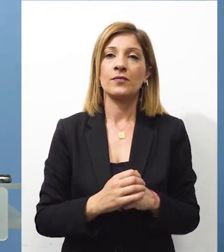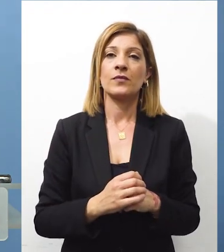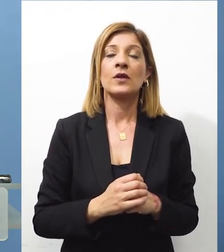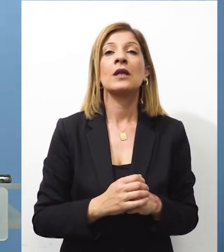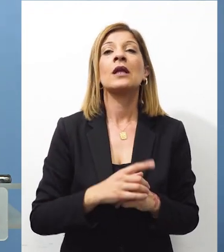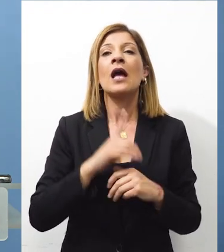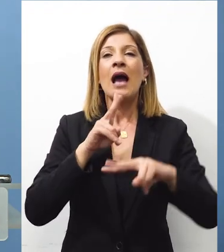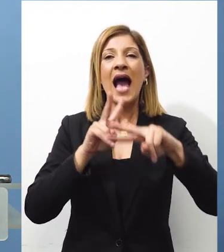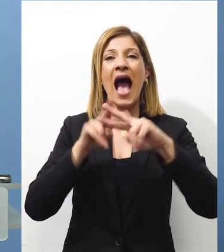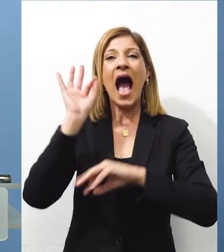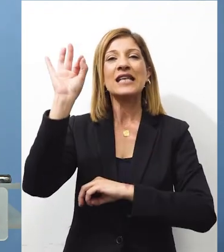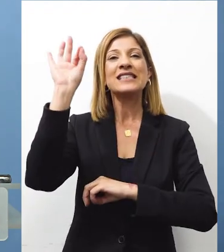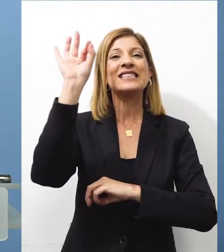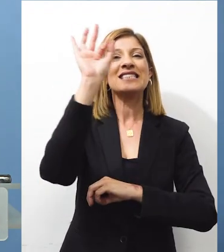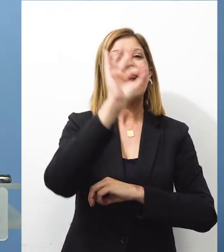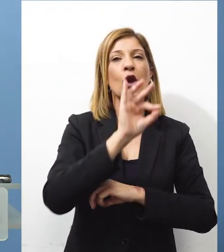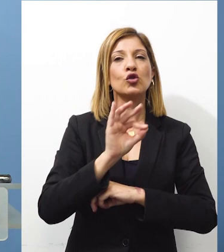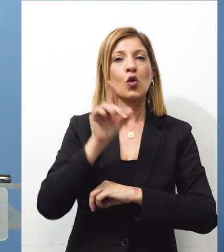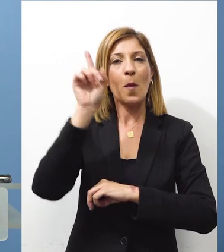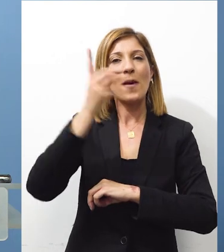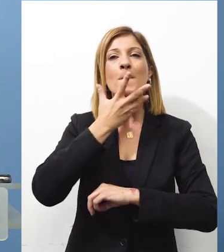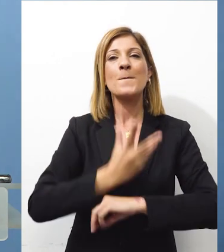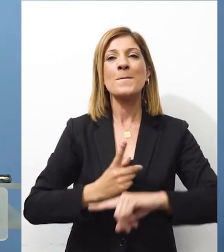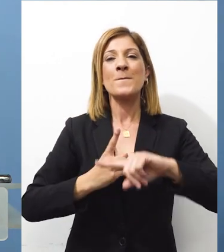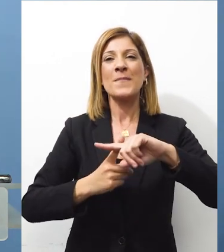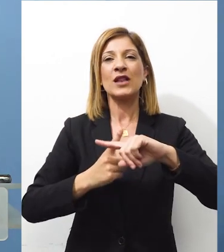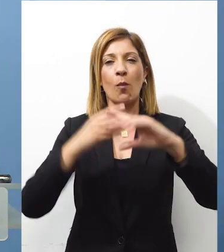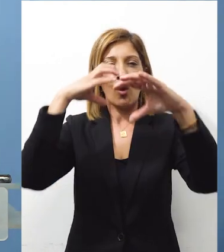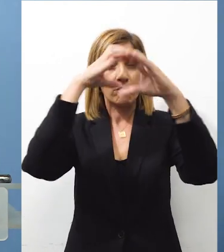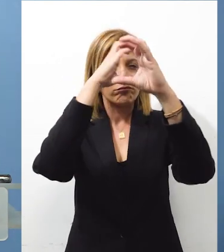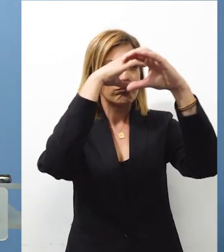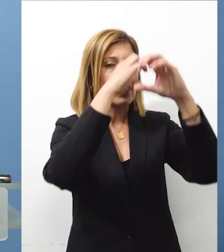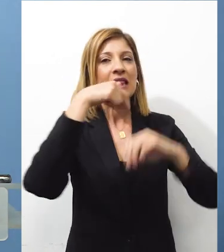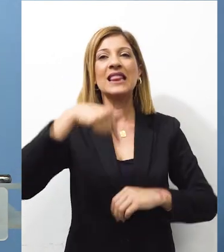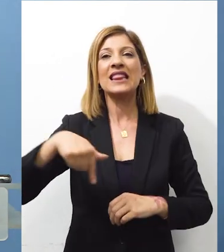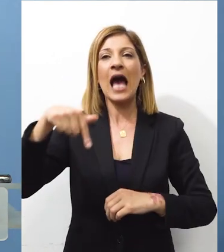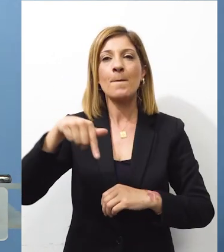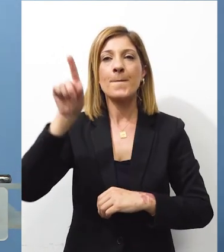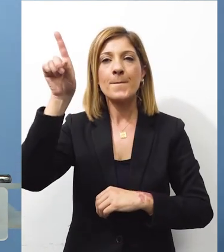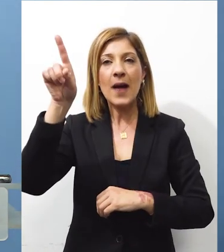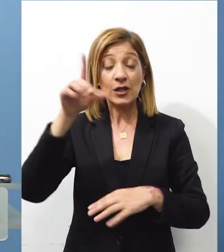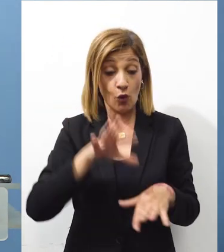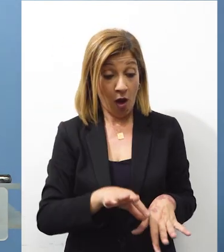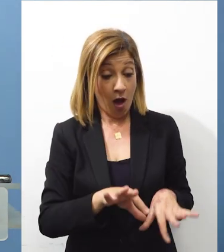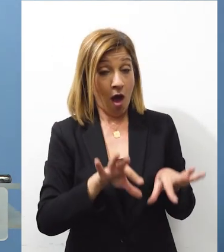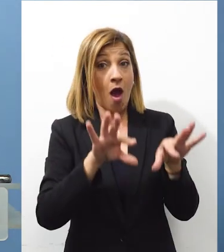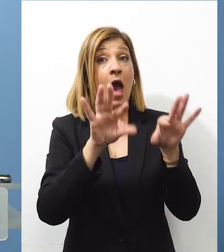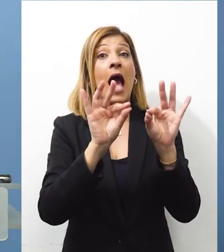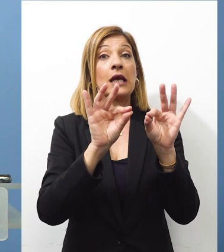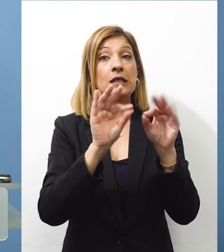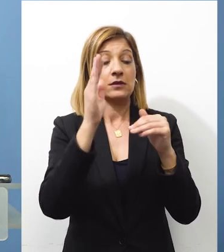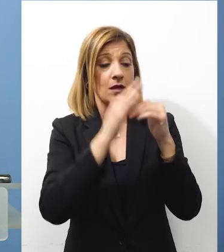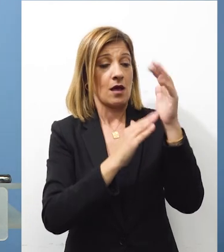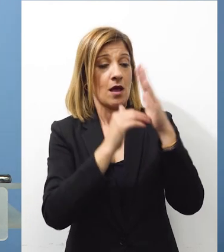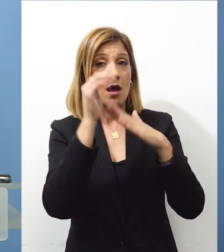το αστεροσκοφείο που υπάρχει στη Μητρόπολη Ταμασού όταν ξεκίνησε να